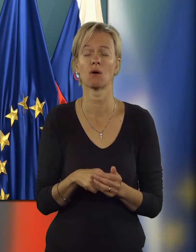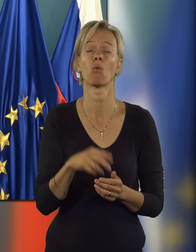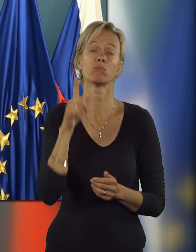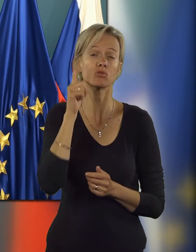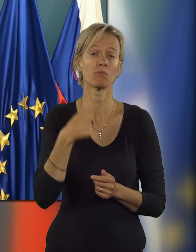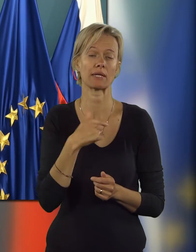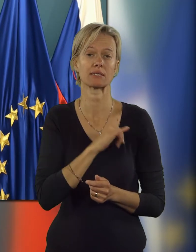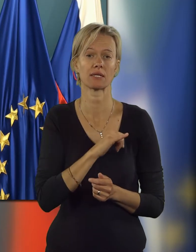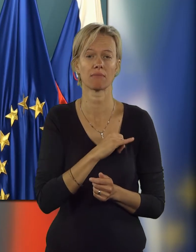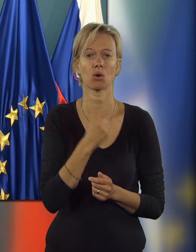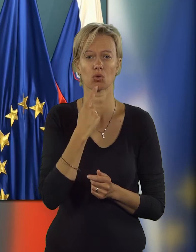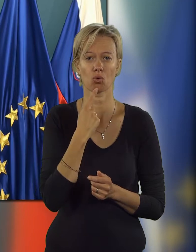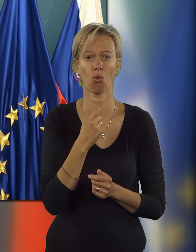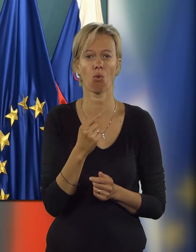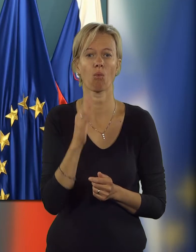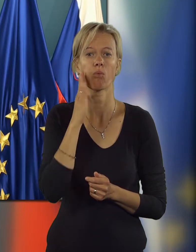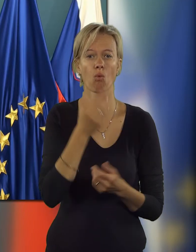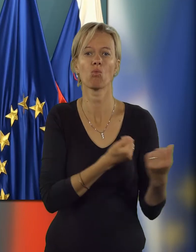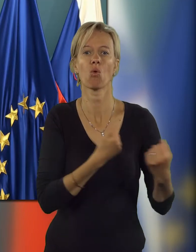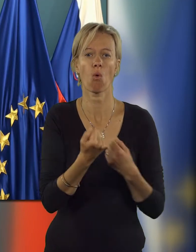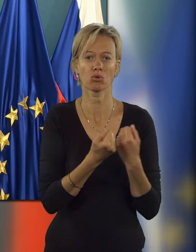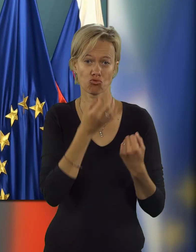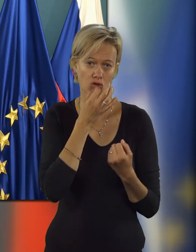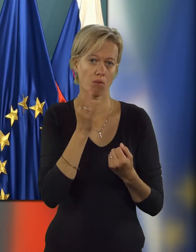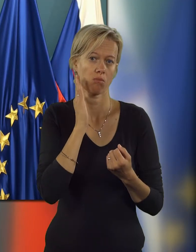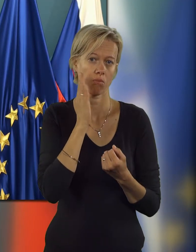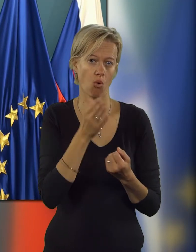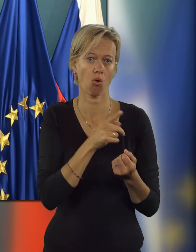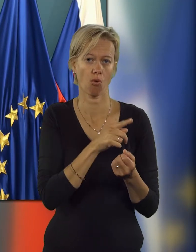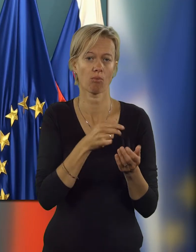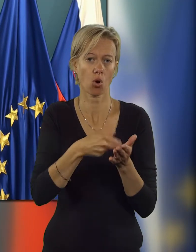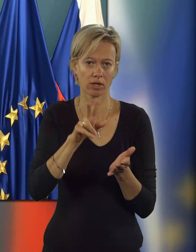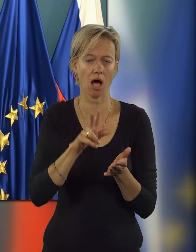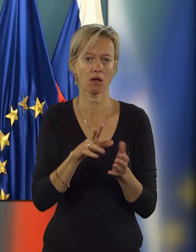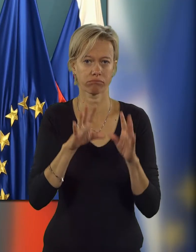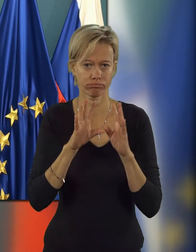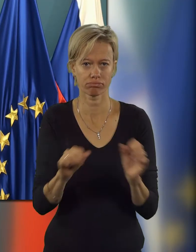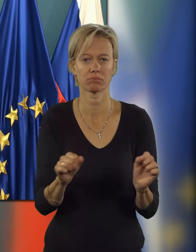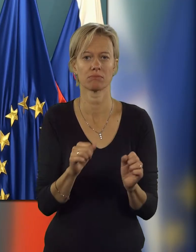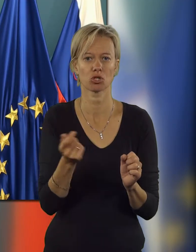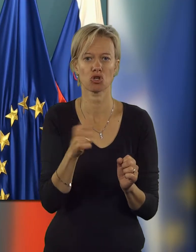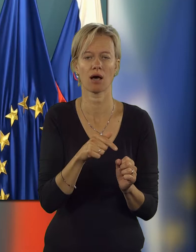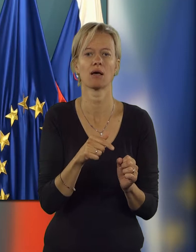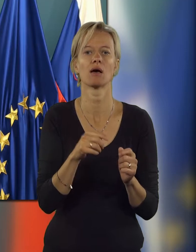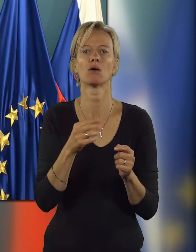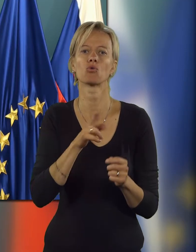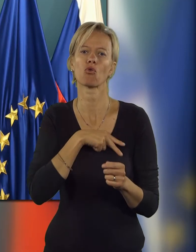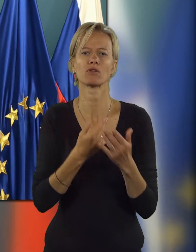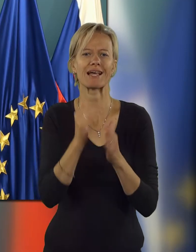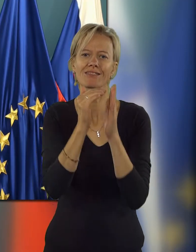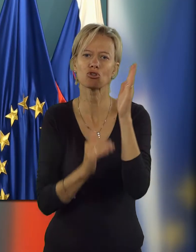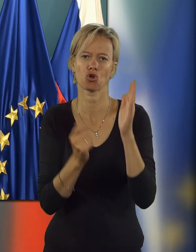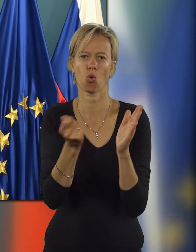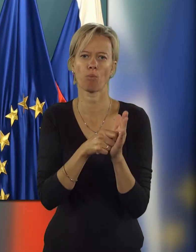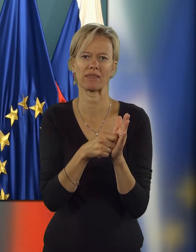bistvu me zanima, kdo torej bo nosil, če bo do prodaje sploh prišlo, odgovornost za